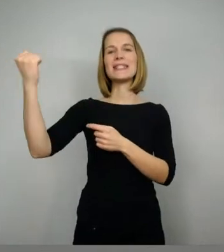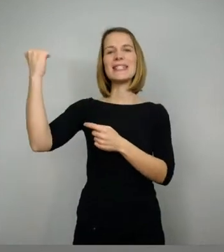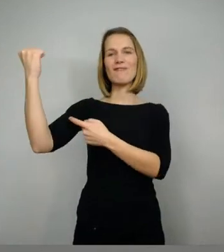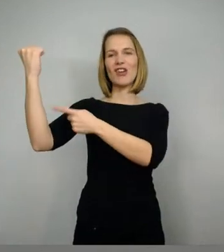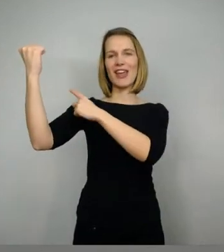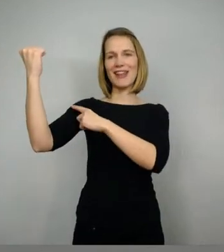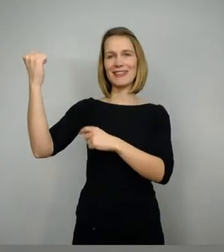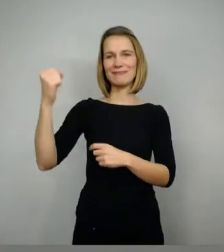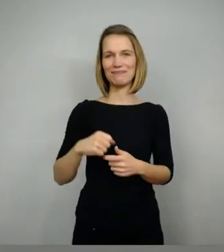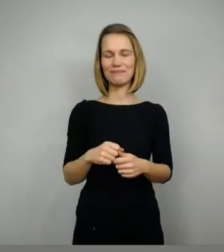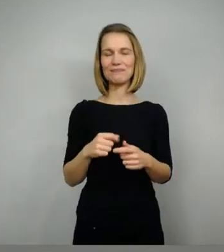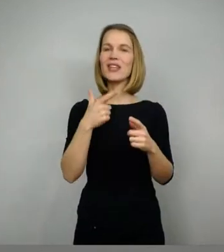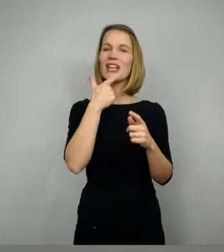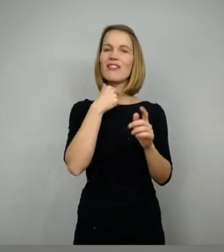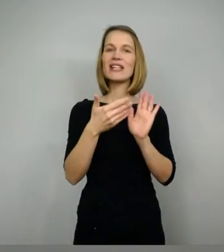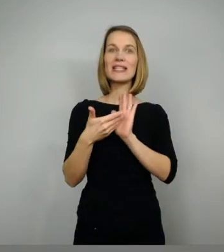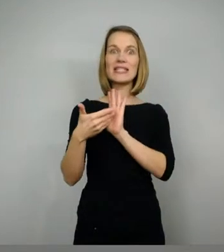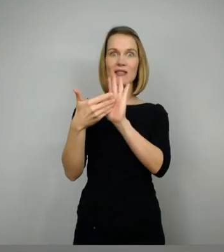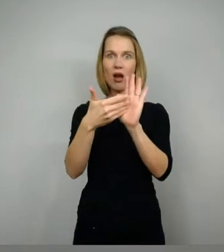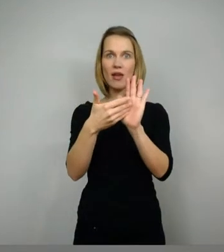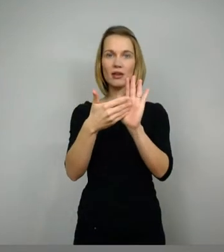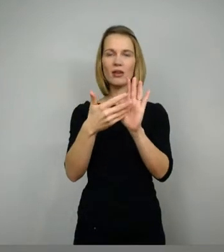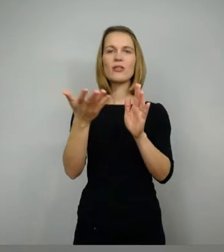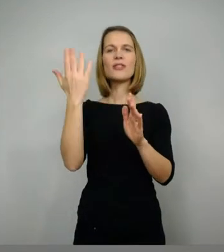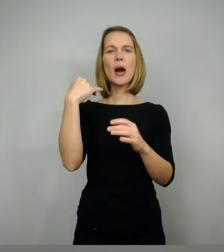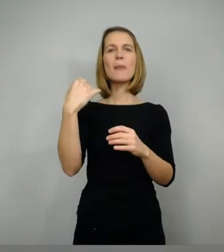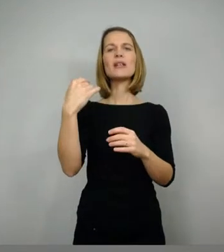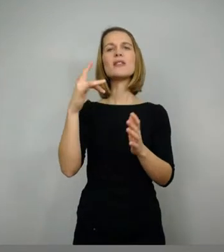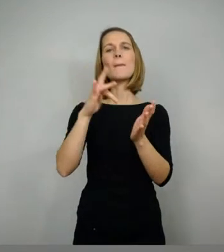zeigen, was einen Helden im Mittelalter ausmacht.